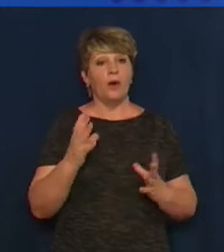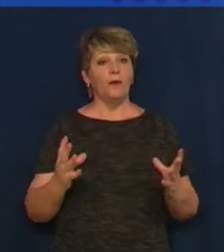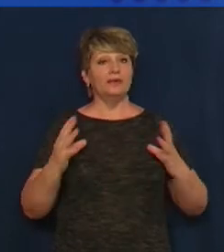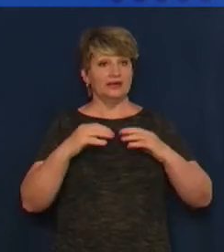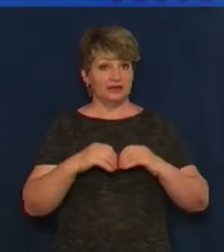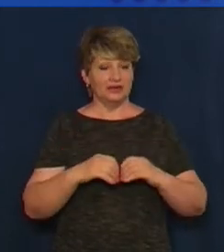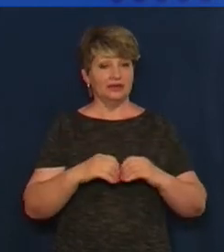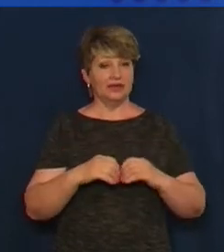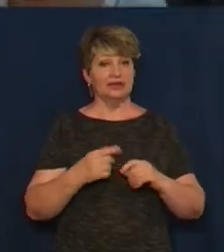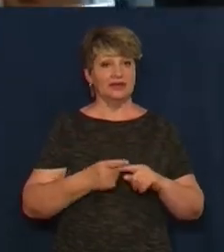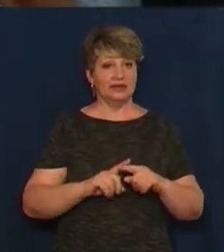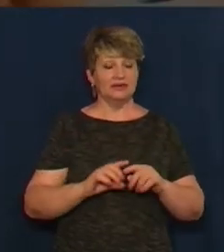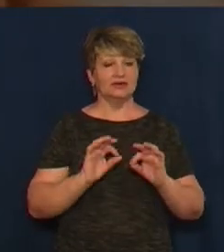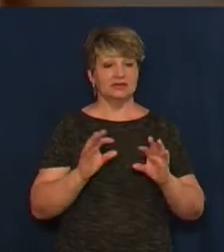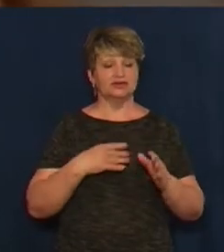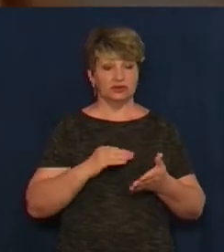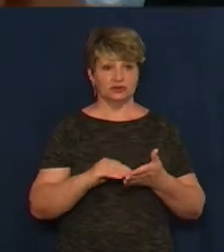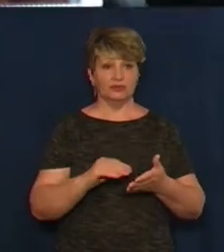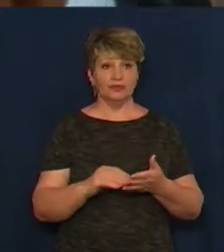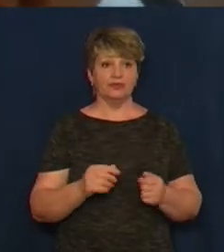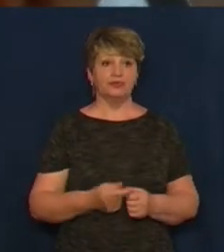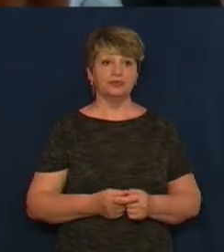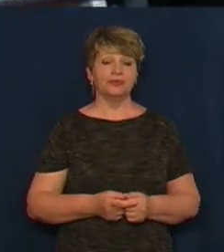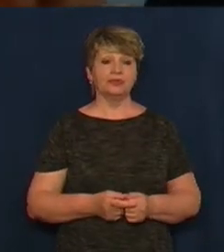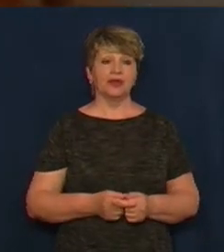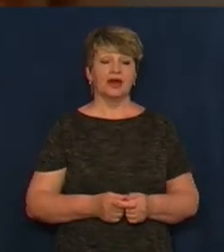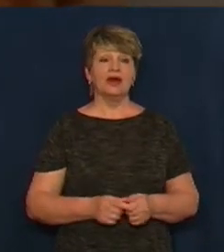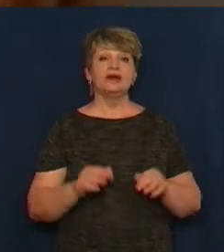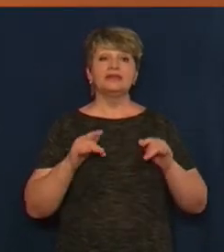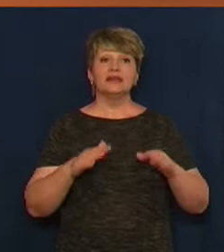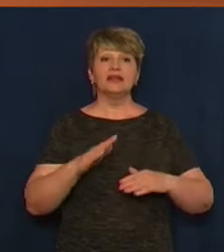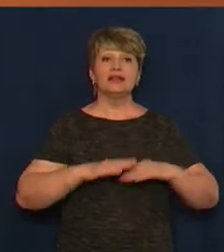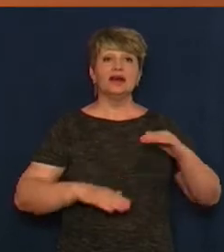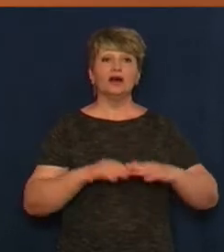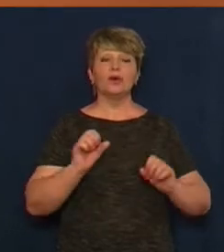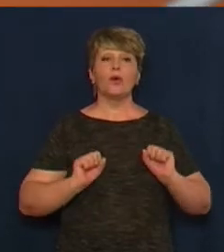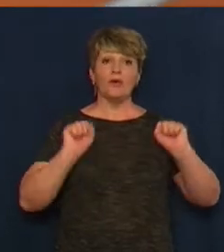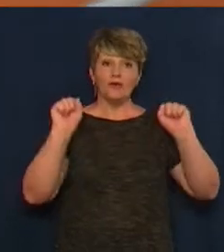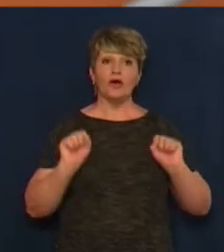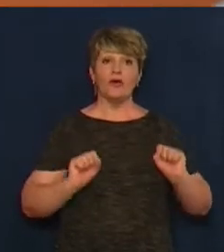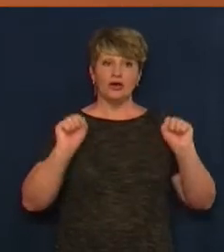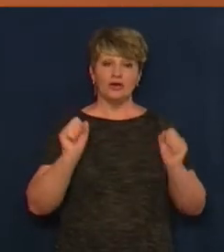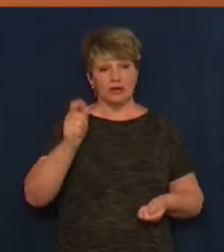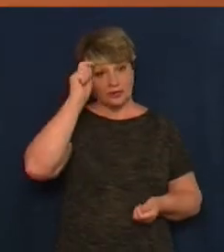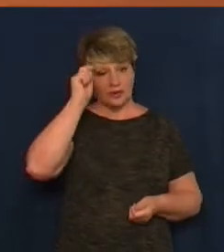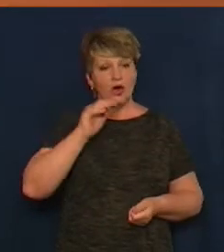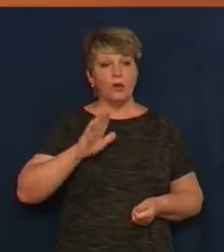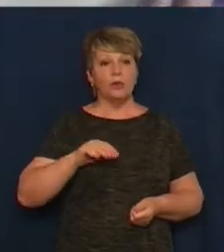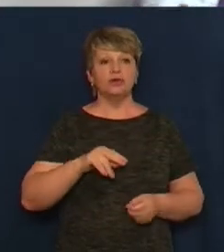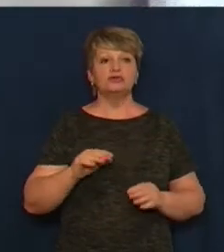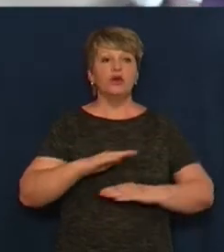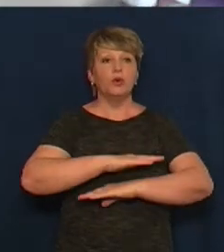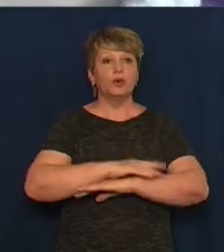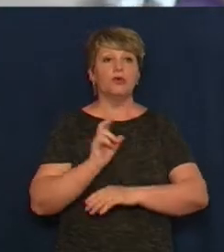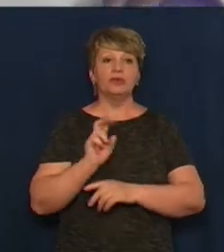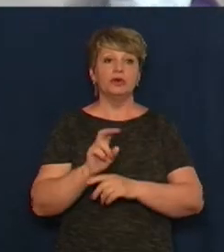Неровкова розкаже. Вправи для рук у новенькому спортивному залі виконує Владислав Довченко. Сюди після уроків школяр приходить щодня.